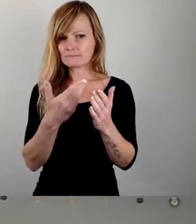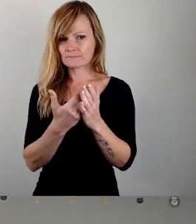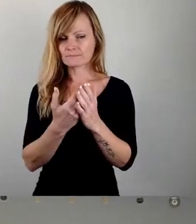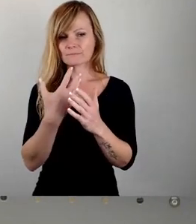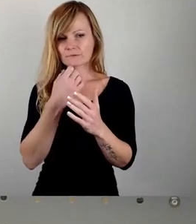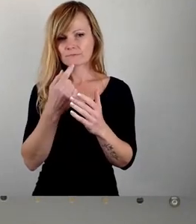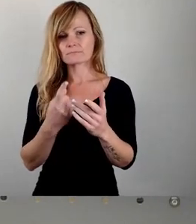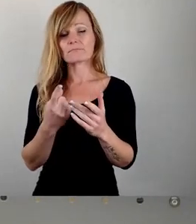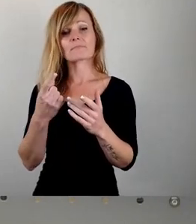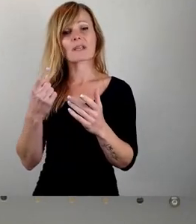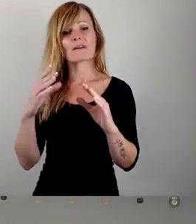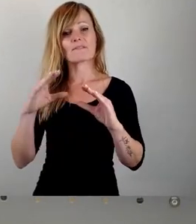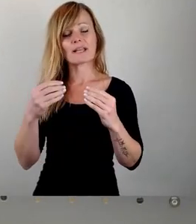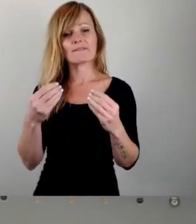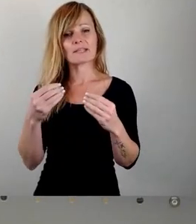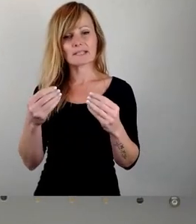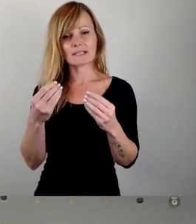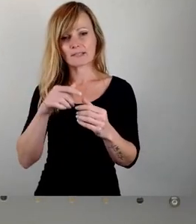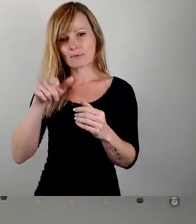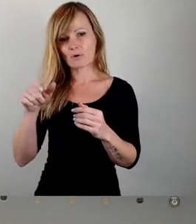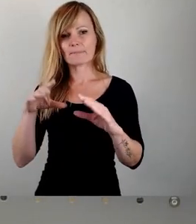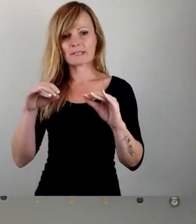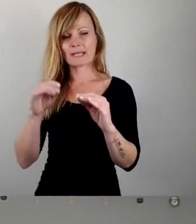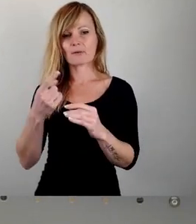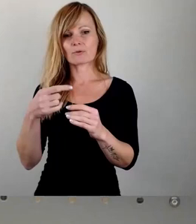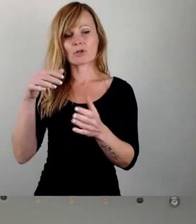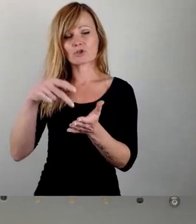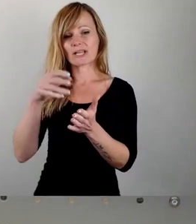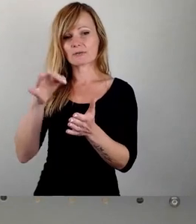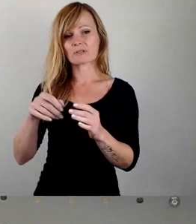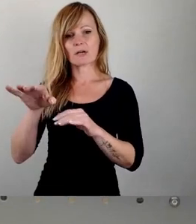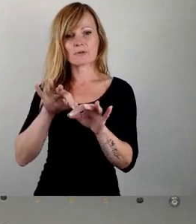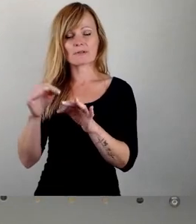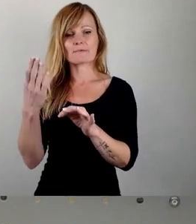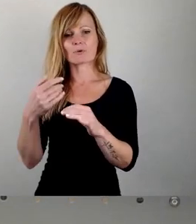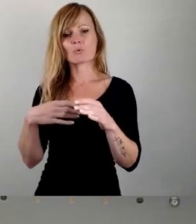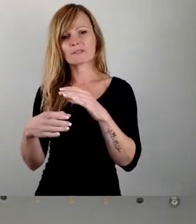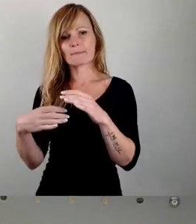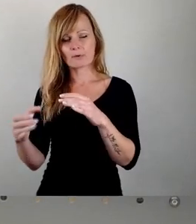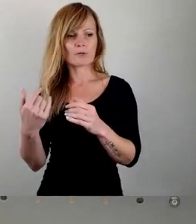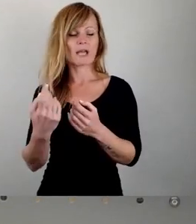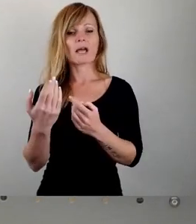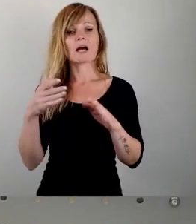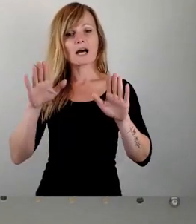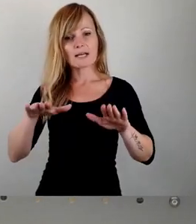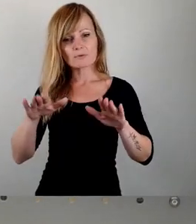Bürgerbeteiligung bei der Auswahl von Standorten zur Unterbringung von Asylbewerbern und Ausländern nach dem sächsischen